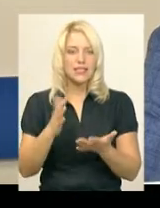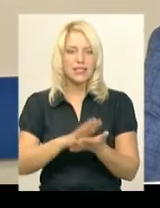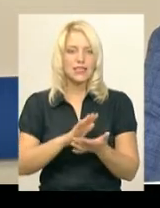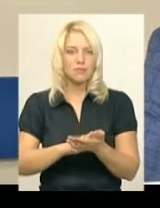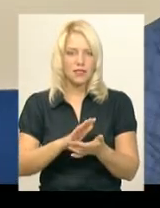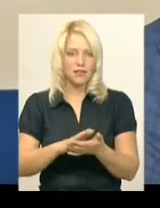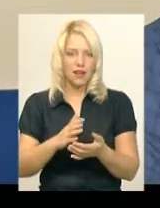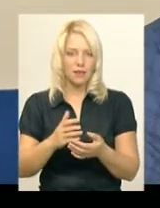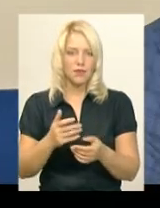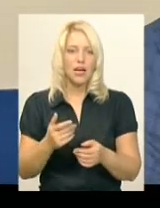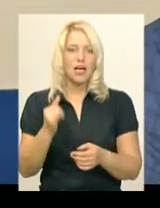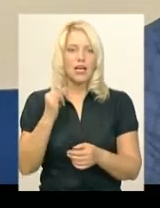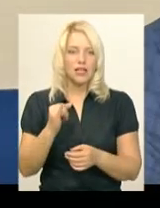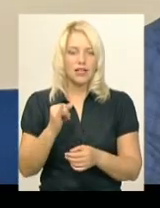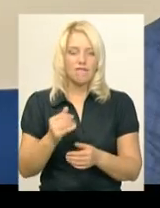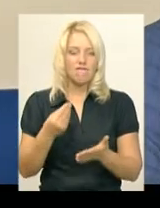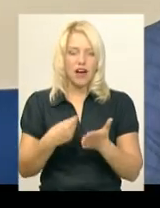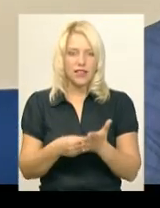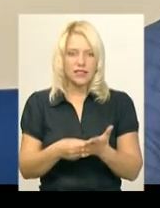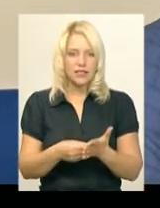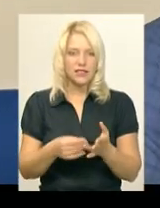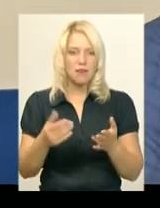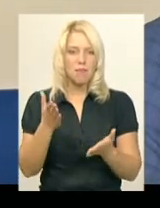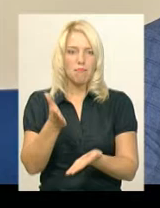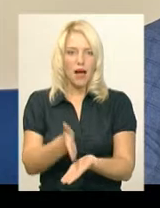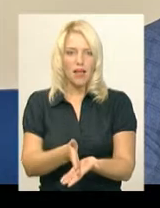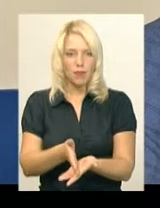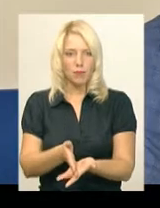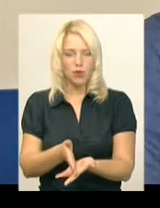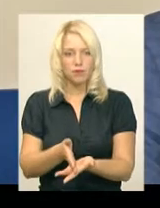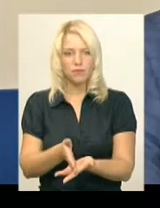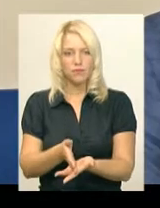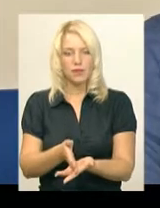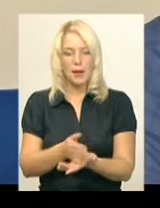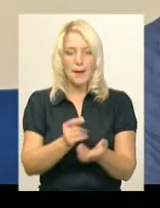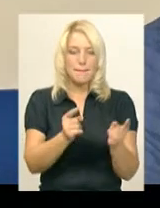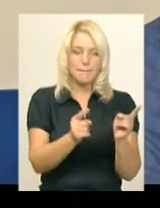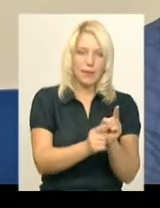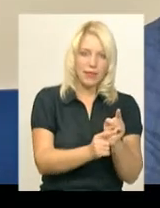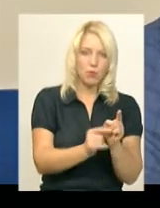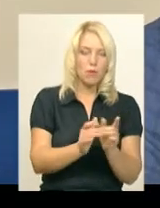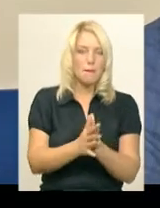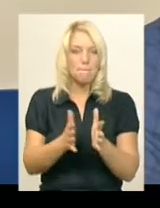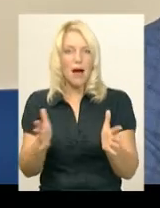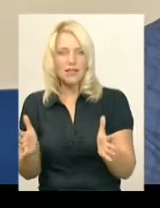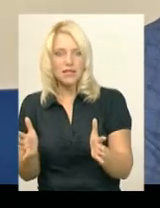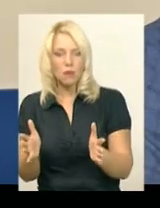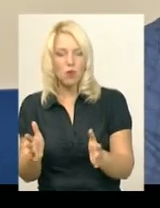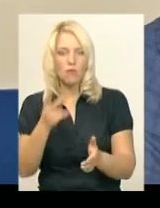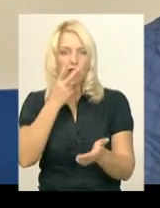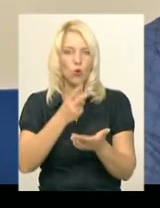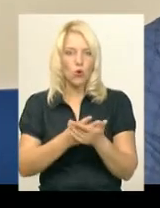місто Хмельницький. Вартість маємо маржу мінімум і максимум, виходячи з